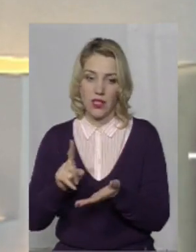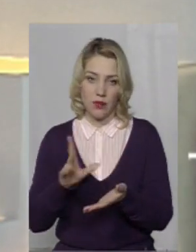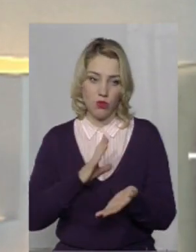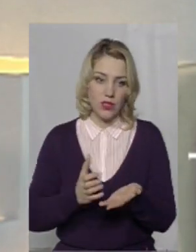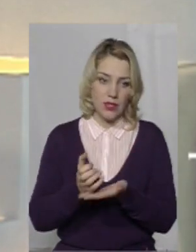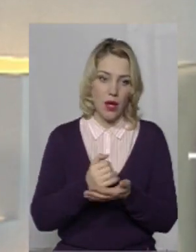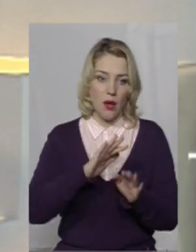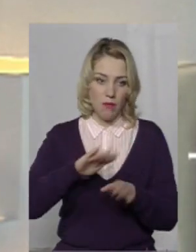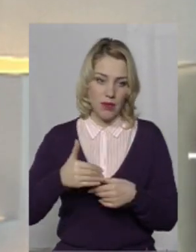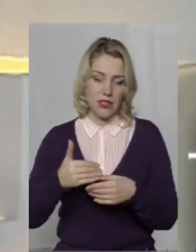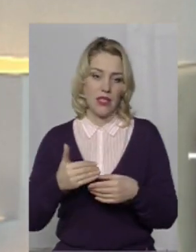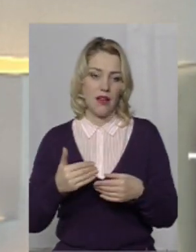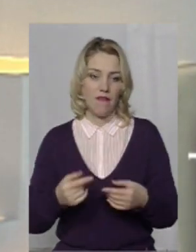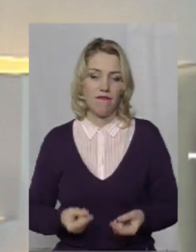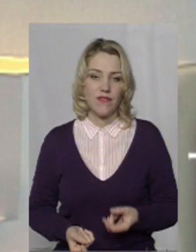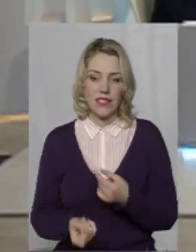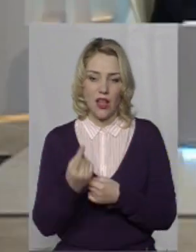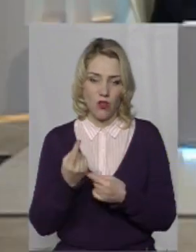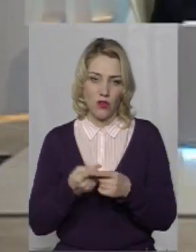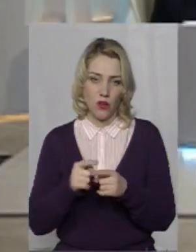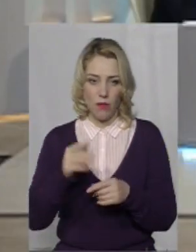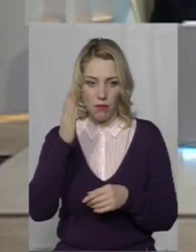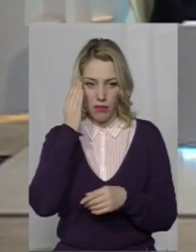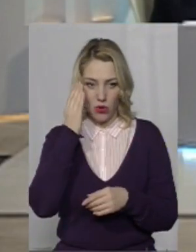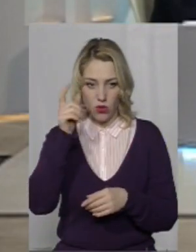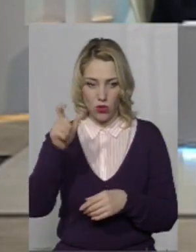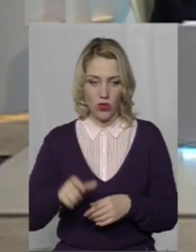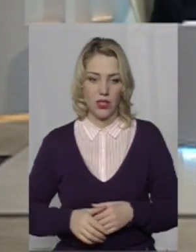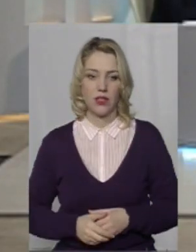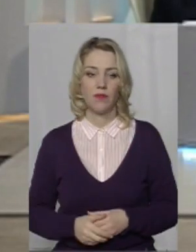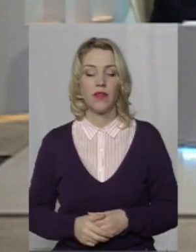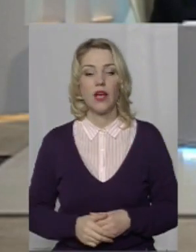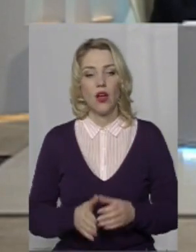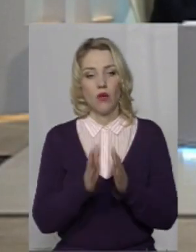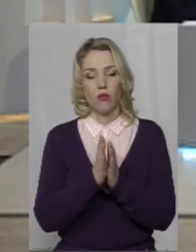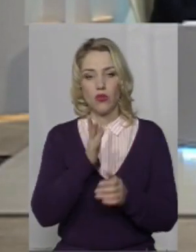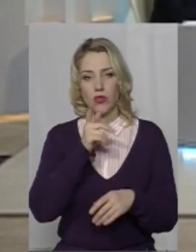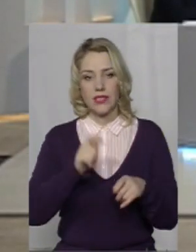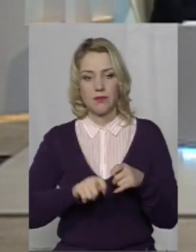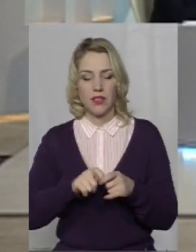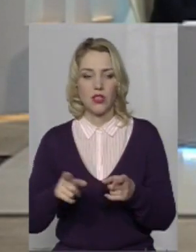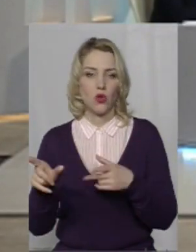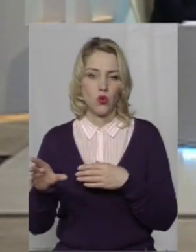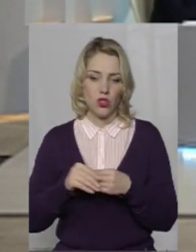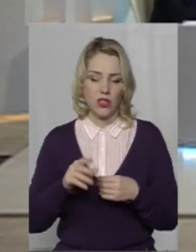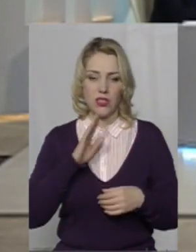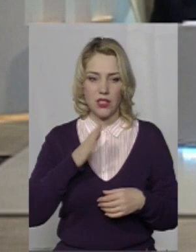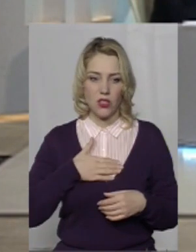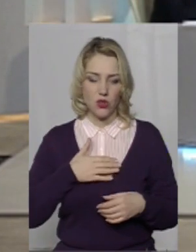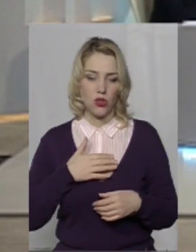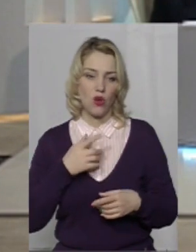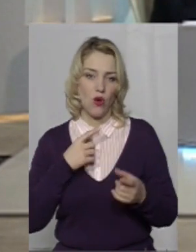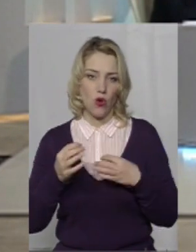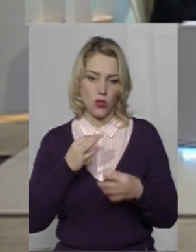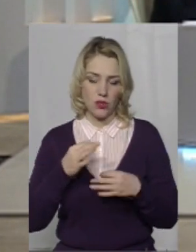зібрані вже після встановлення цієї підозрювання. Дякую вам. Прошу, шановні експерти, долучайтеся до розмови. Ну, в розвиток